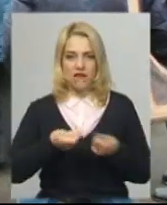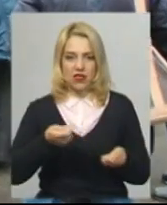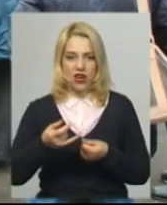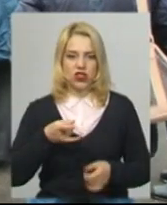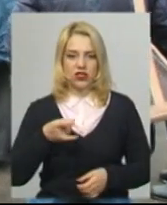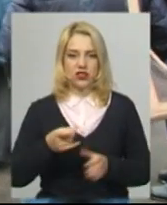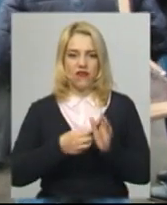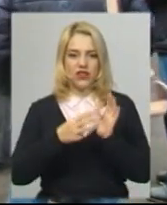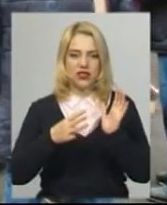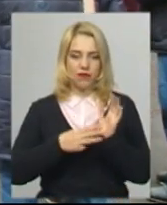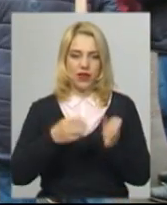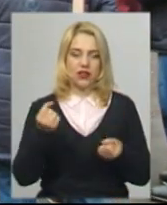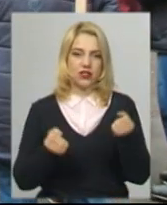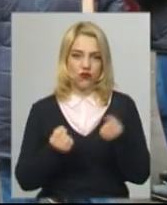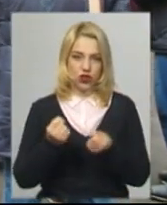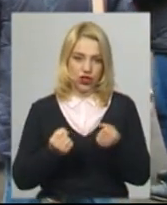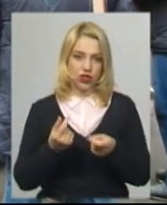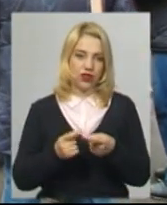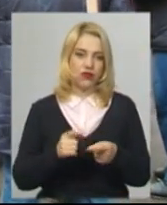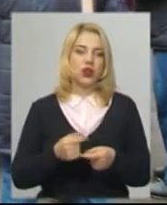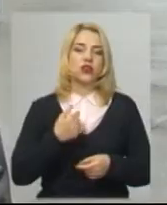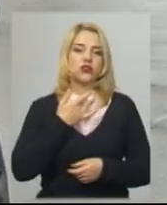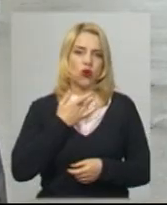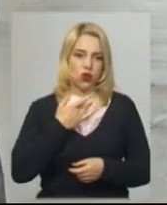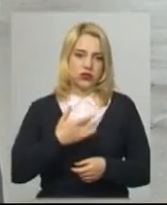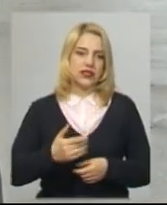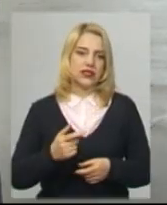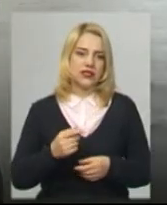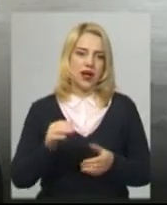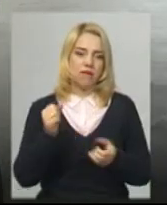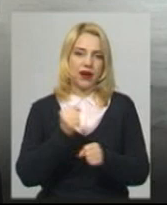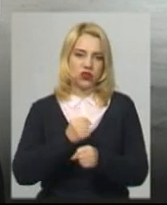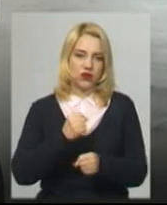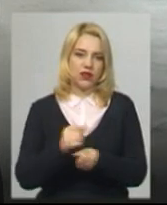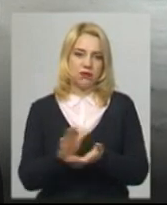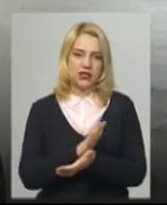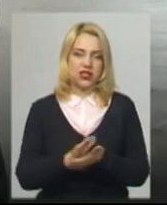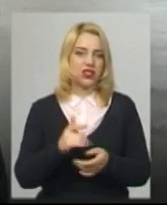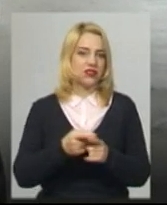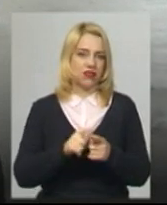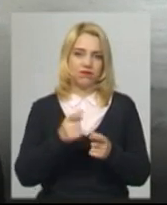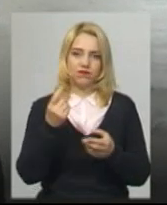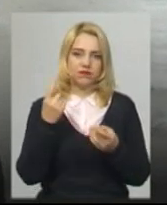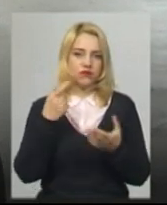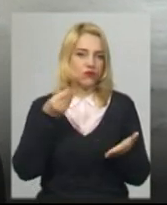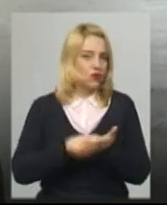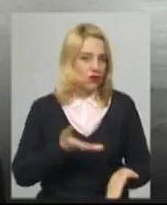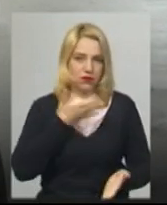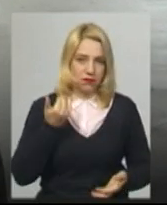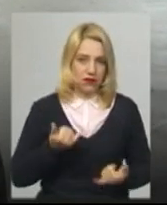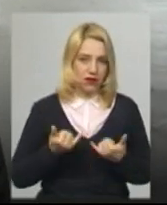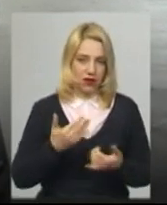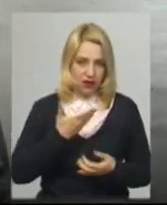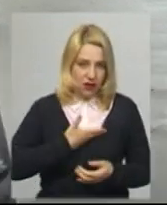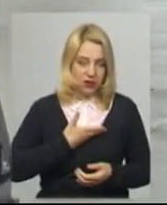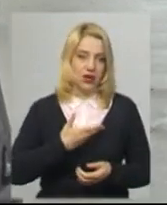водії однієї зі служб зголосилися сьогодні працювати безкоштовно. Це невеликі затрати коштів. Для нас набагато